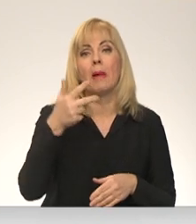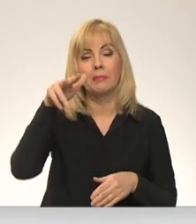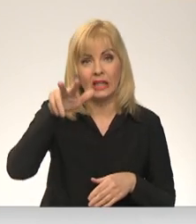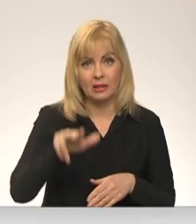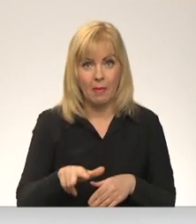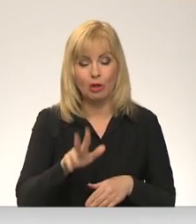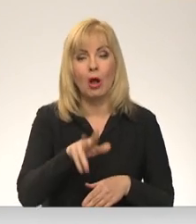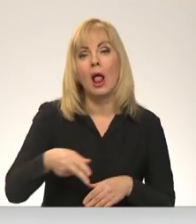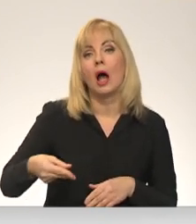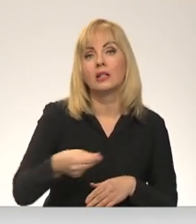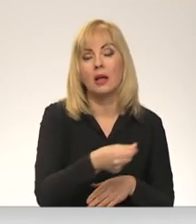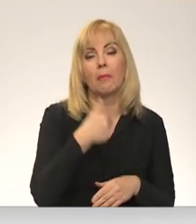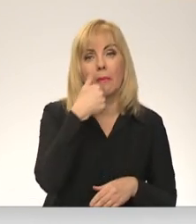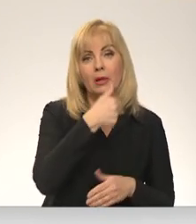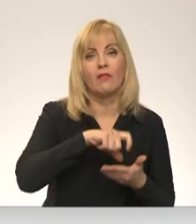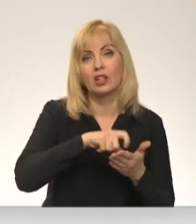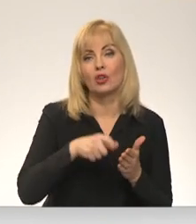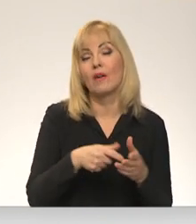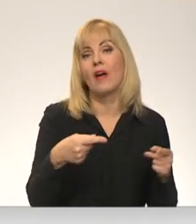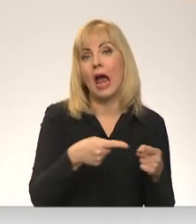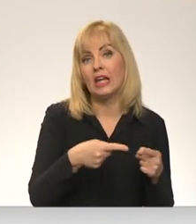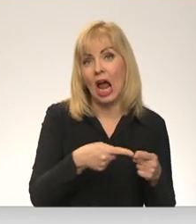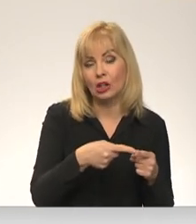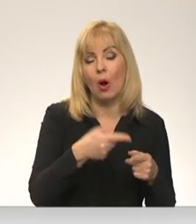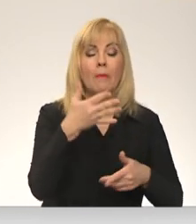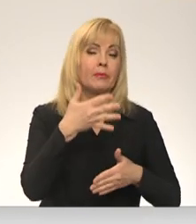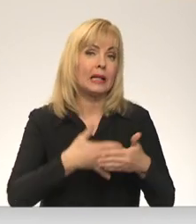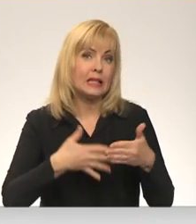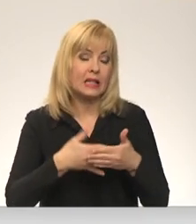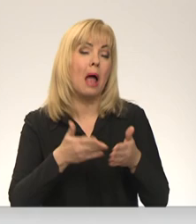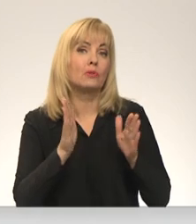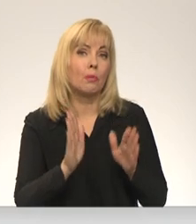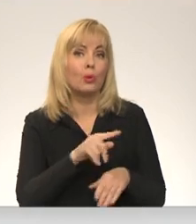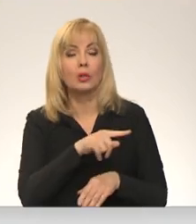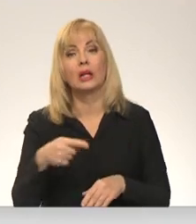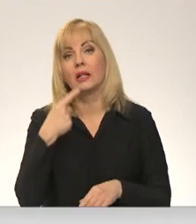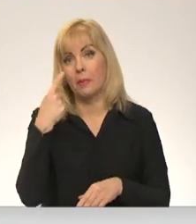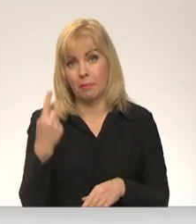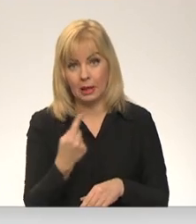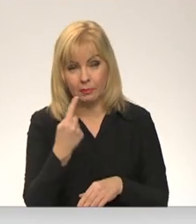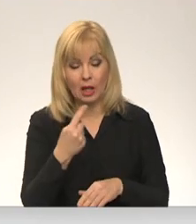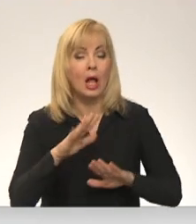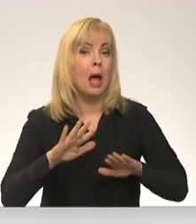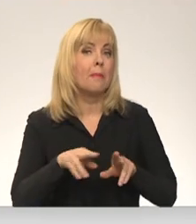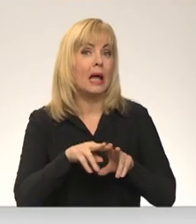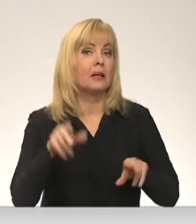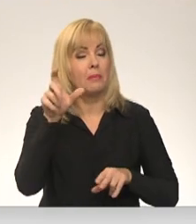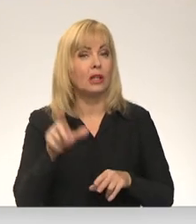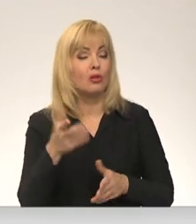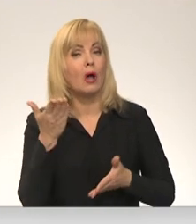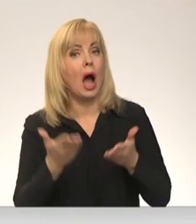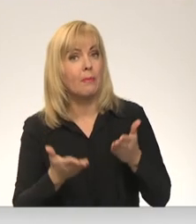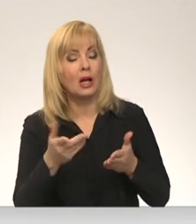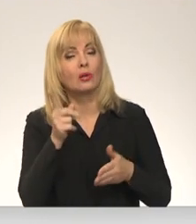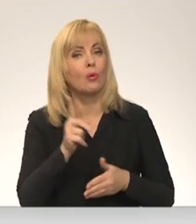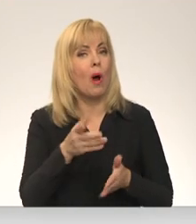lai samaksātu par privātu dzīvokļu īri. Risinājums es ceru, ka būs necpirmdienai. Taču ministra prognozēja, ka ar to